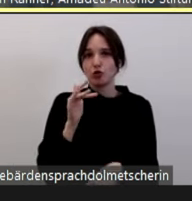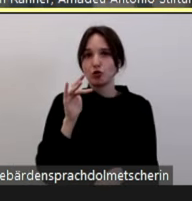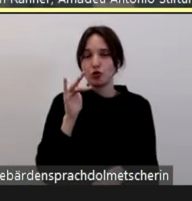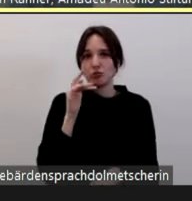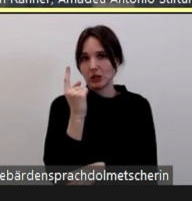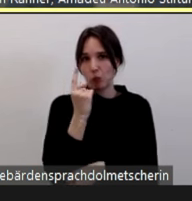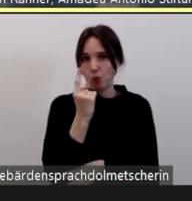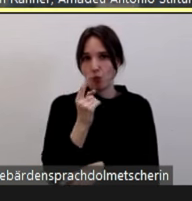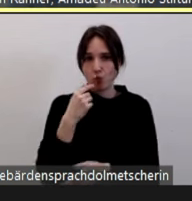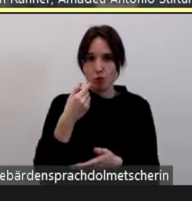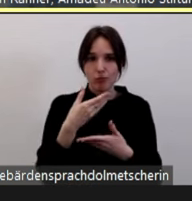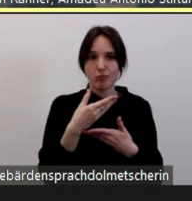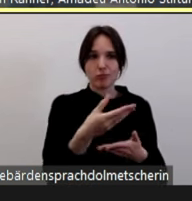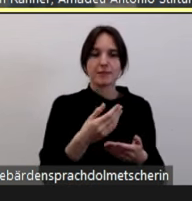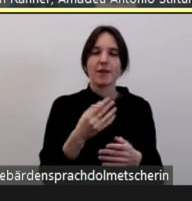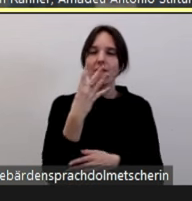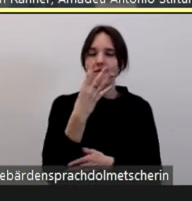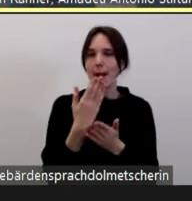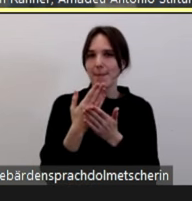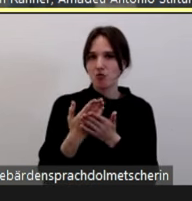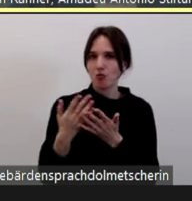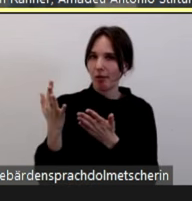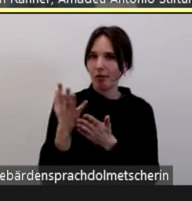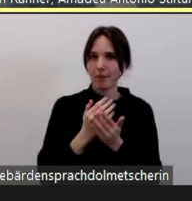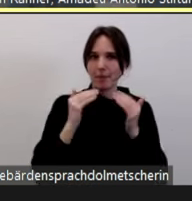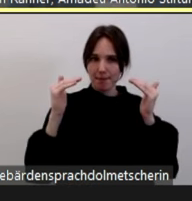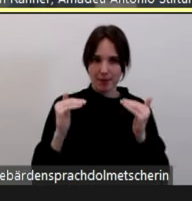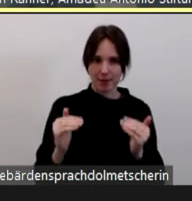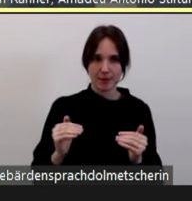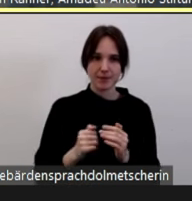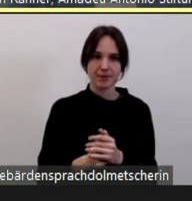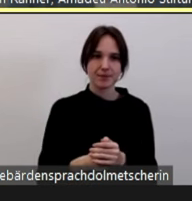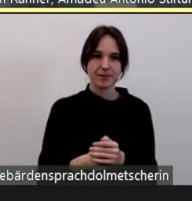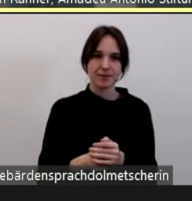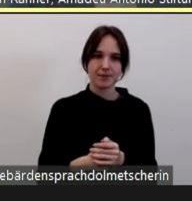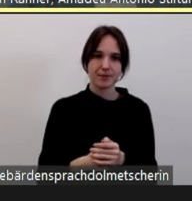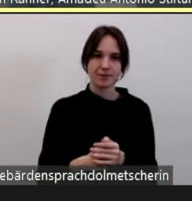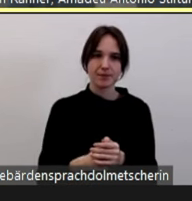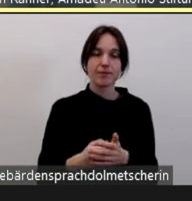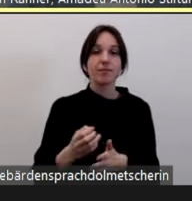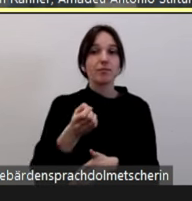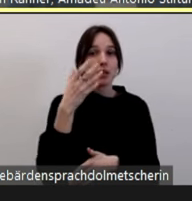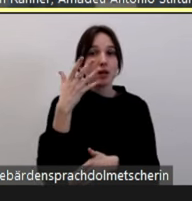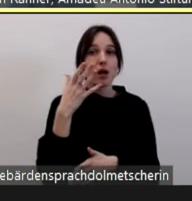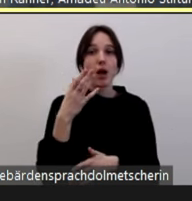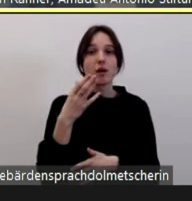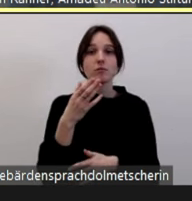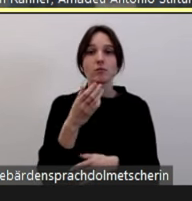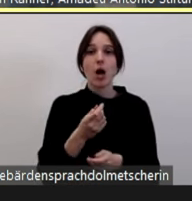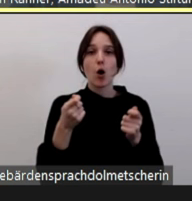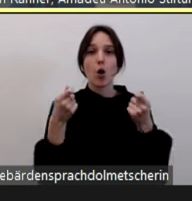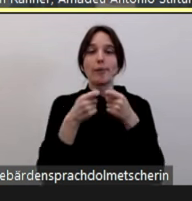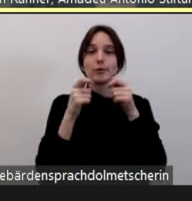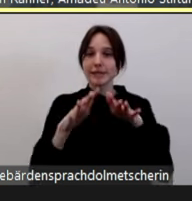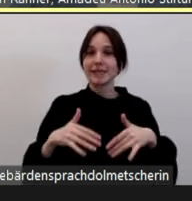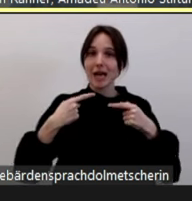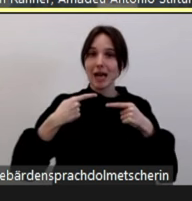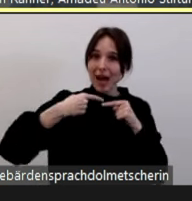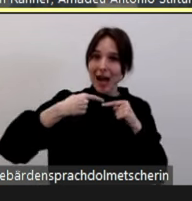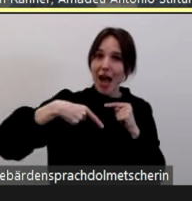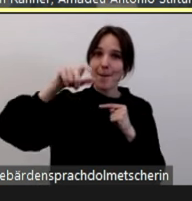darunter sind eben, habe ich vier Beispiele mal zusammengetragen, das betrifft natürlich vor allen Dingen Bundestagsabgeordnete oder auch